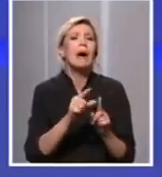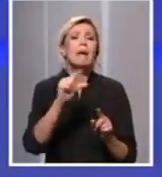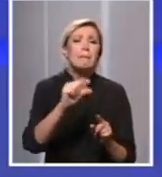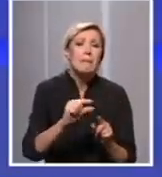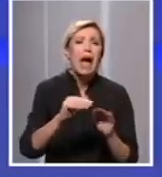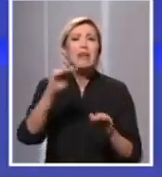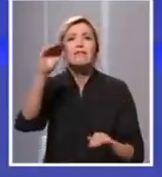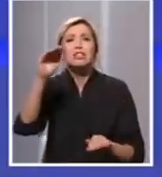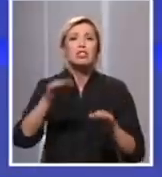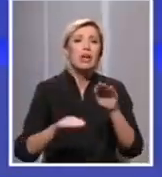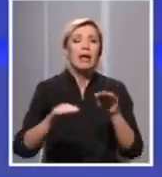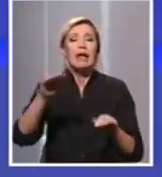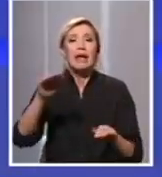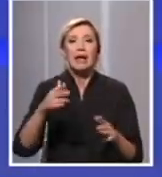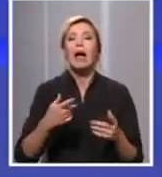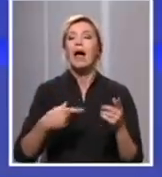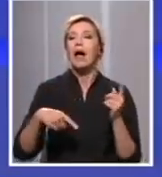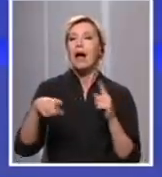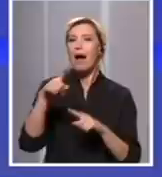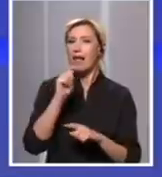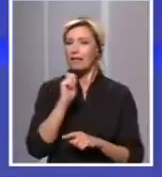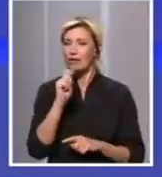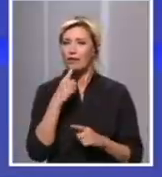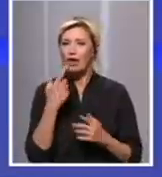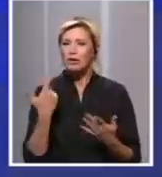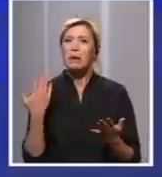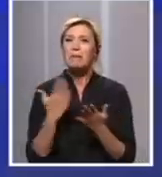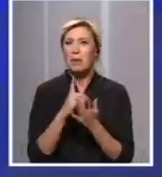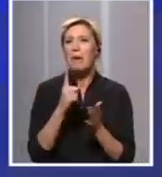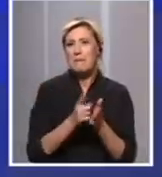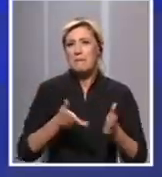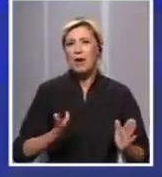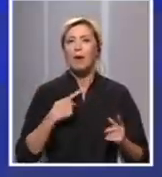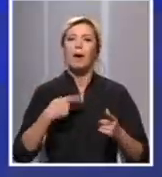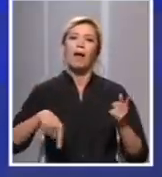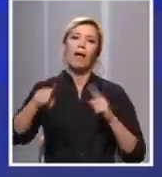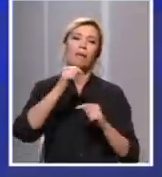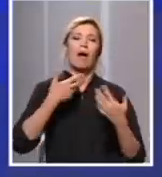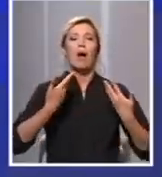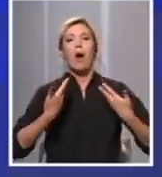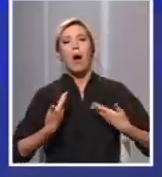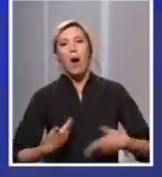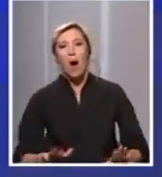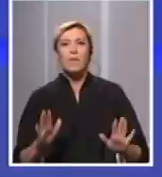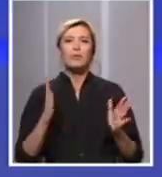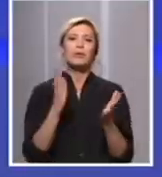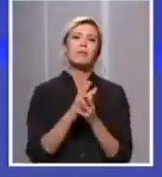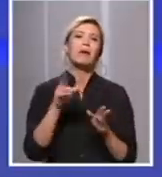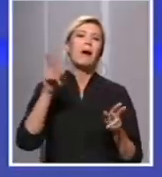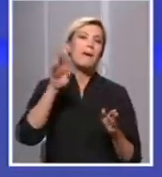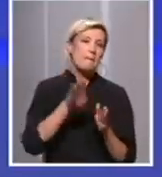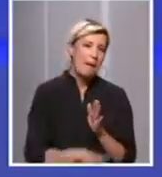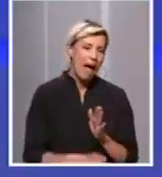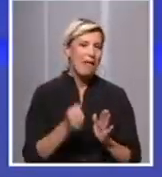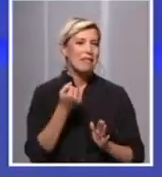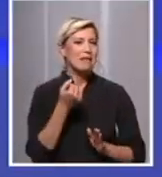taj termin, mi malo opustili jer smo imali nešto drugačije podatke, bar u ovim izveštajima u 15 časima, imali smo manji broj dnevno